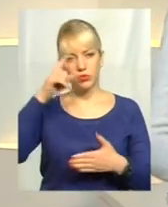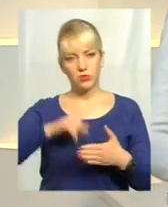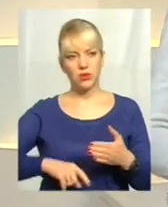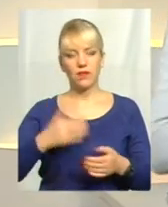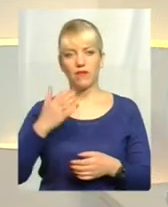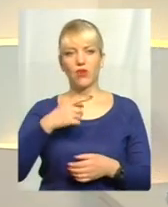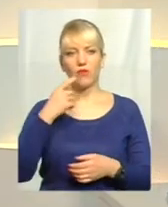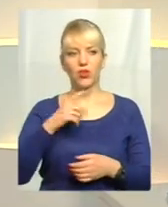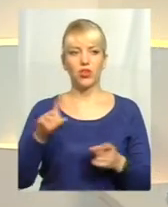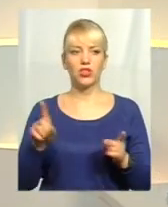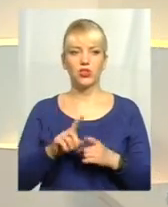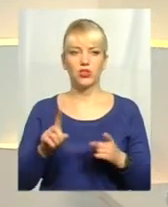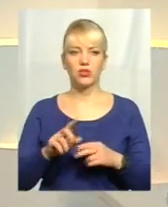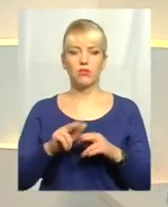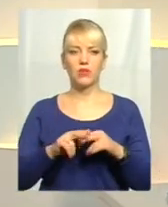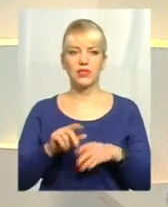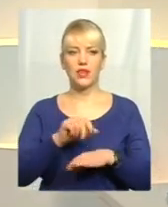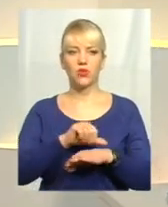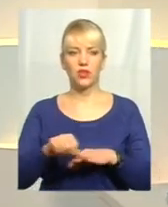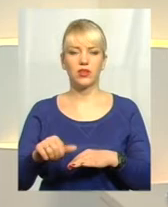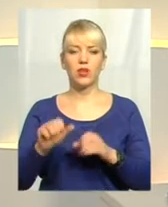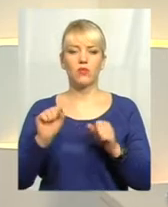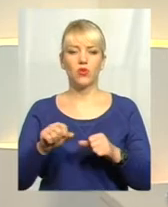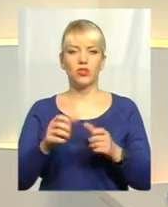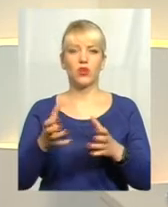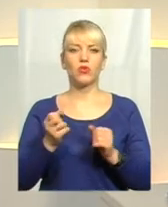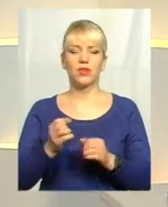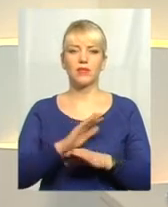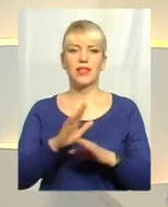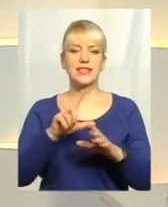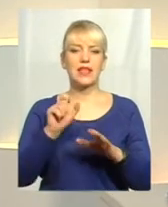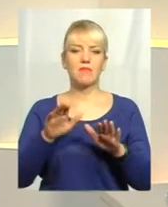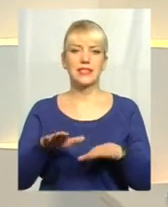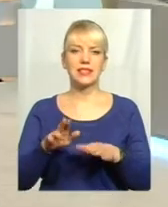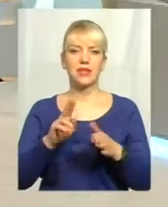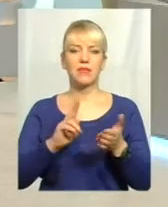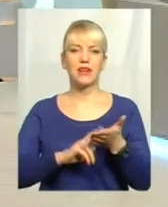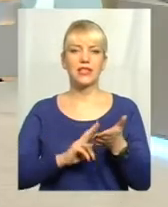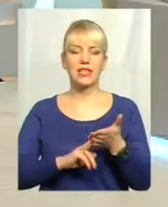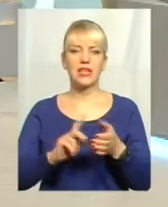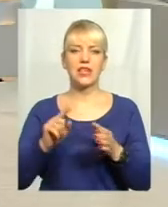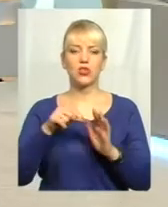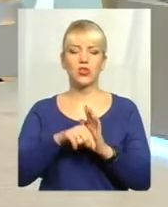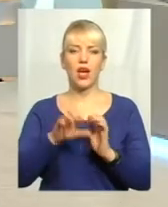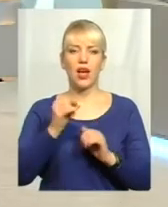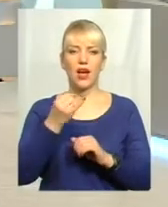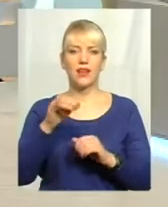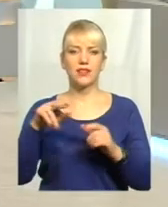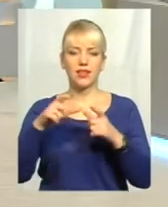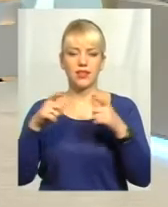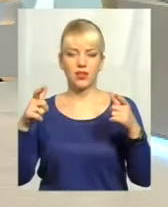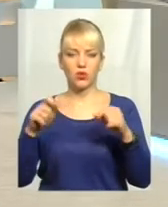Ви говорили, що паспорт закордонний можна отримувати і не за місцем реєстрації, а що стосовно ID-карток,